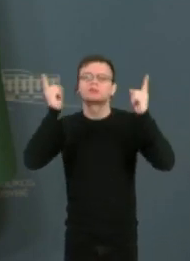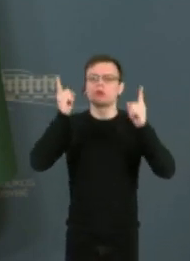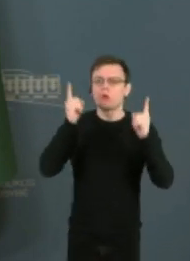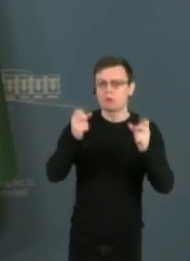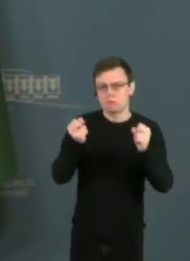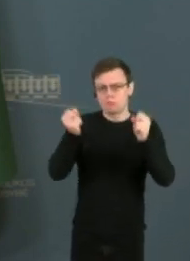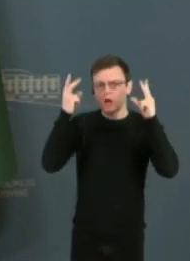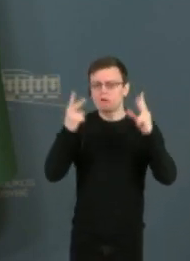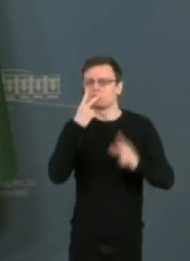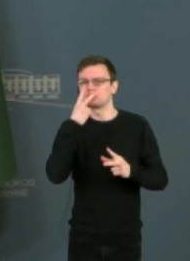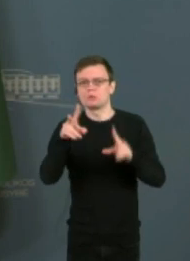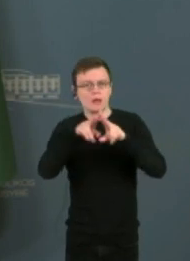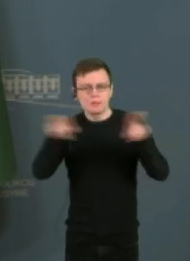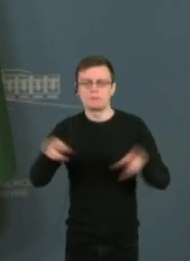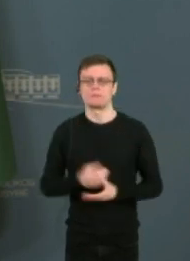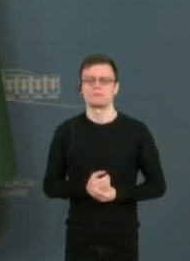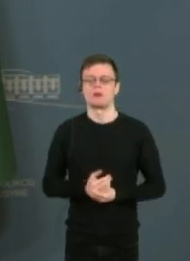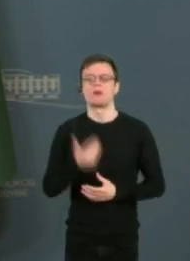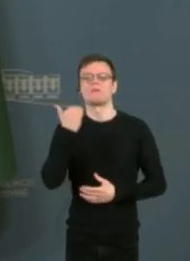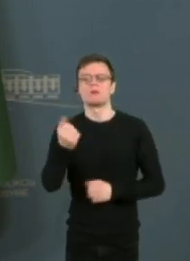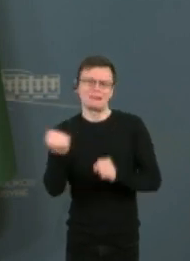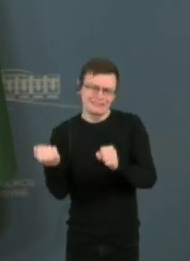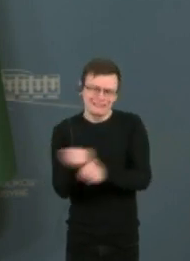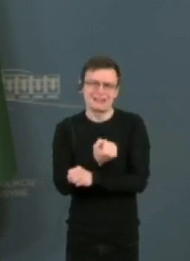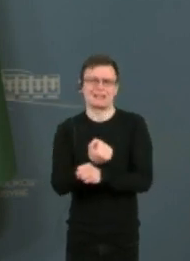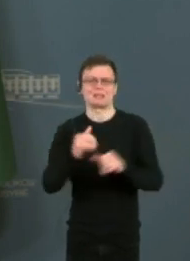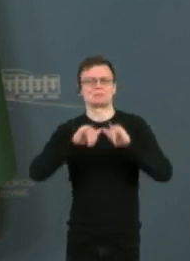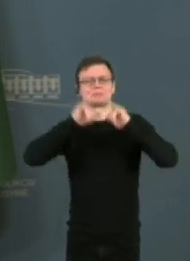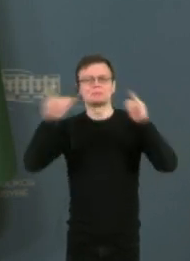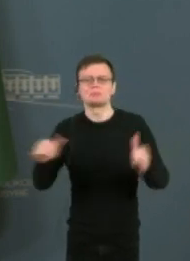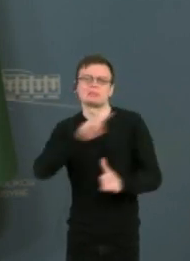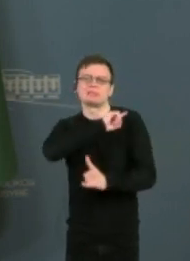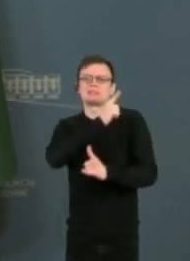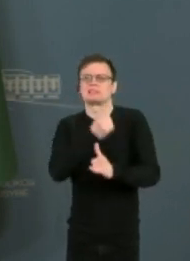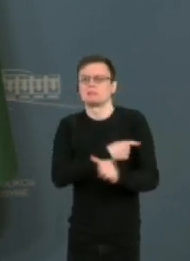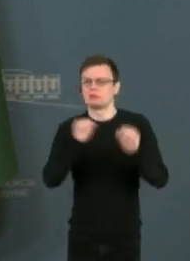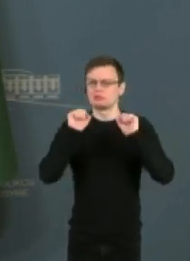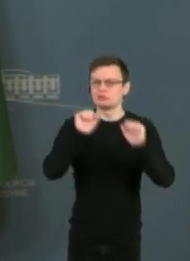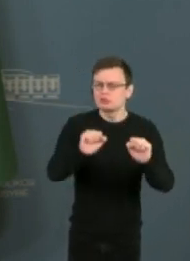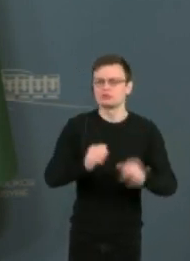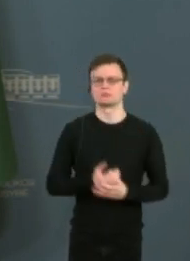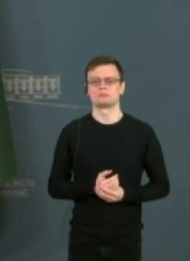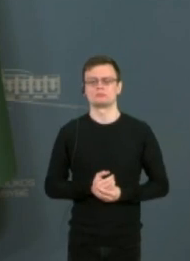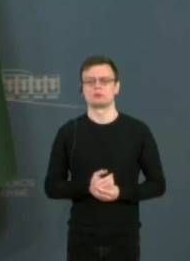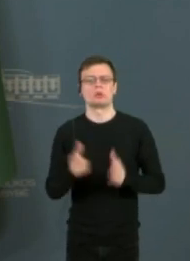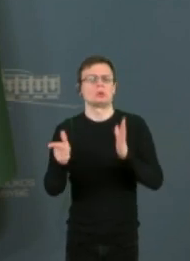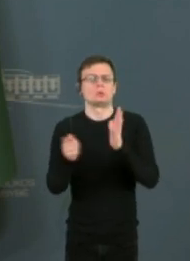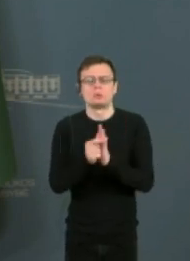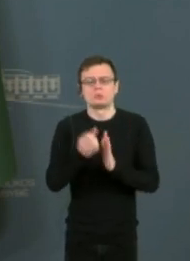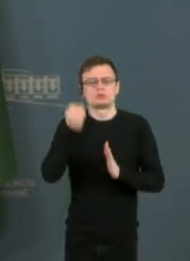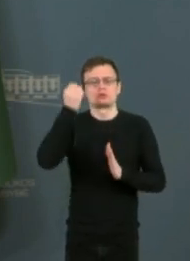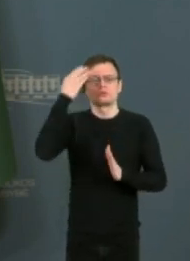stiprinti mūsų gynybą, būtinybė stiprinti mūsų apginamumą, būtinybė stiprinti supratimą taip pat ir